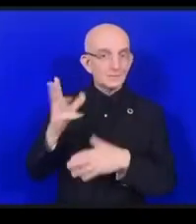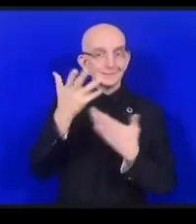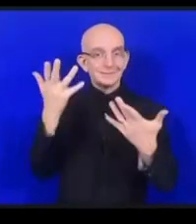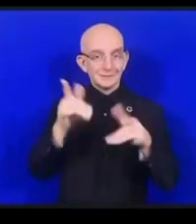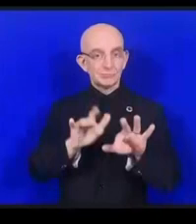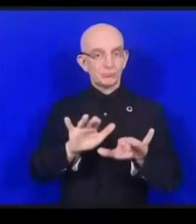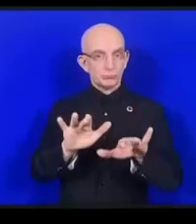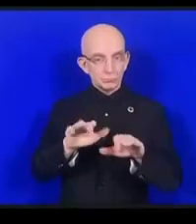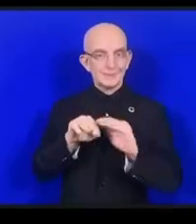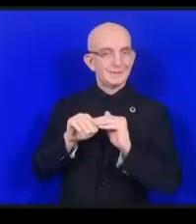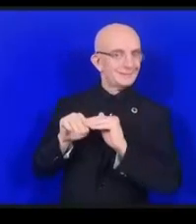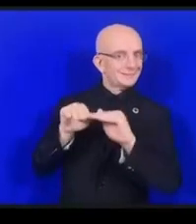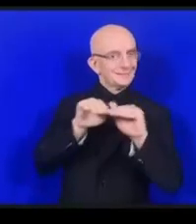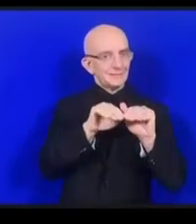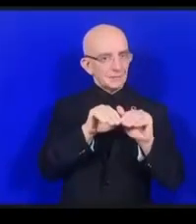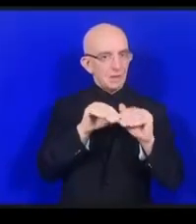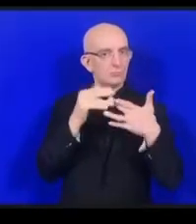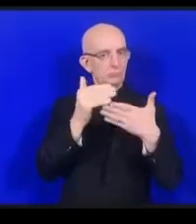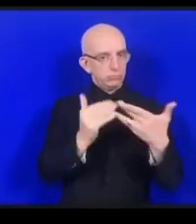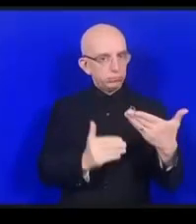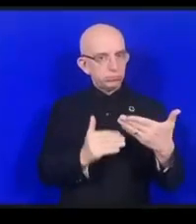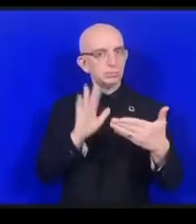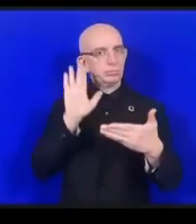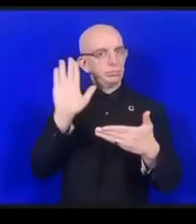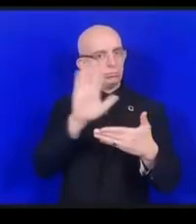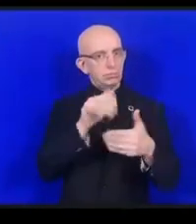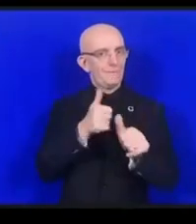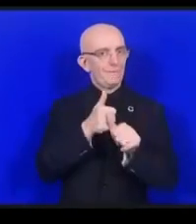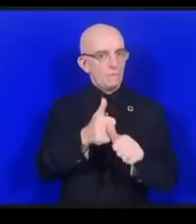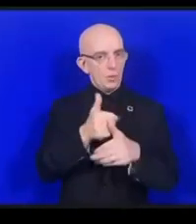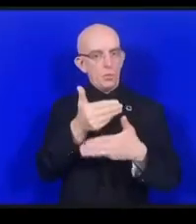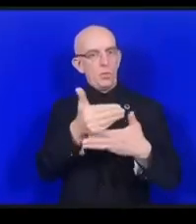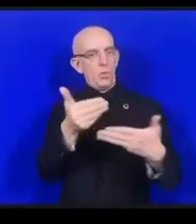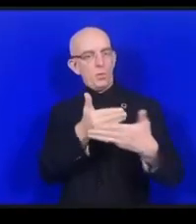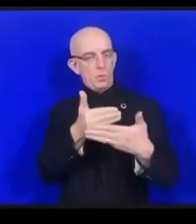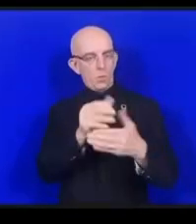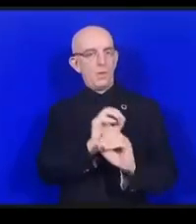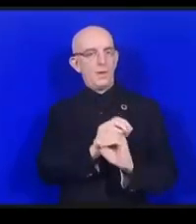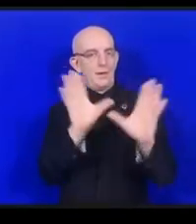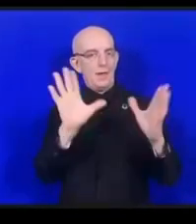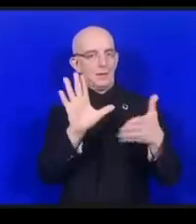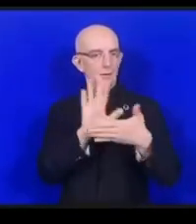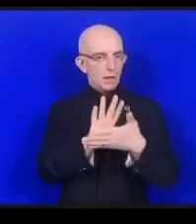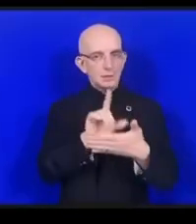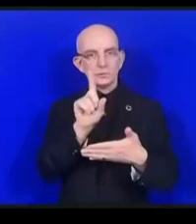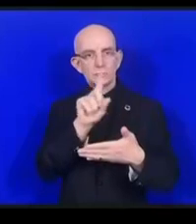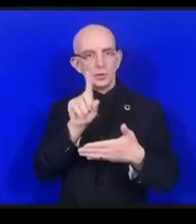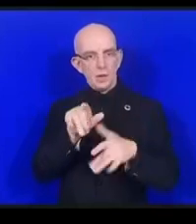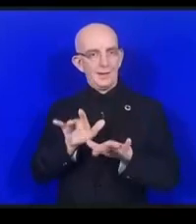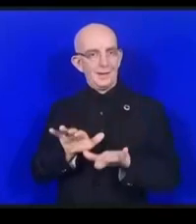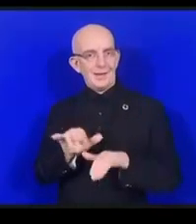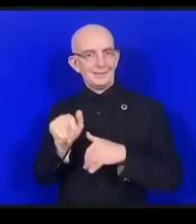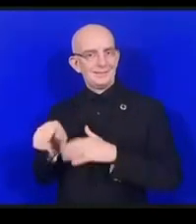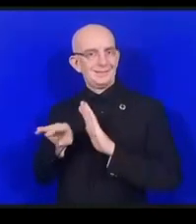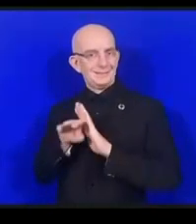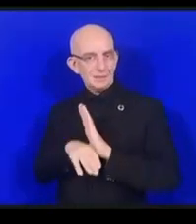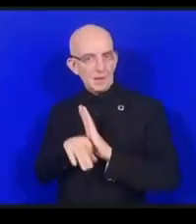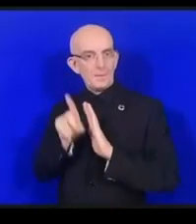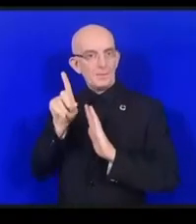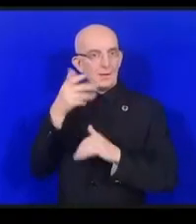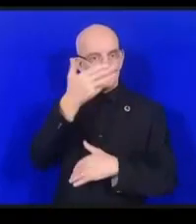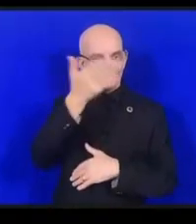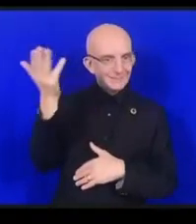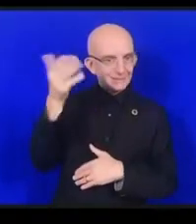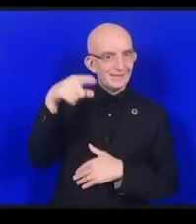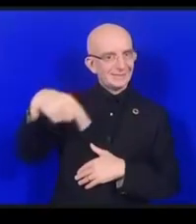といったものを設定してほしいと思います技術的な文書化されたスタンダードだけではなくそれ以外のものもお願い